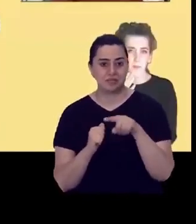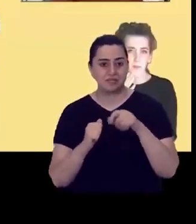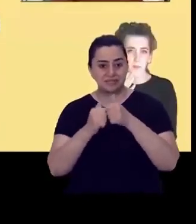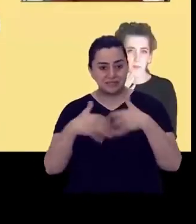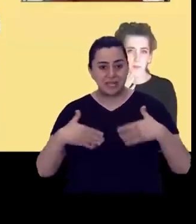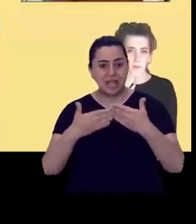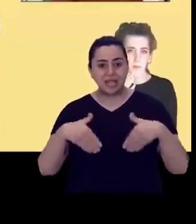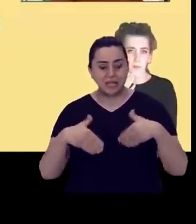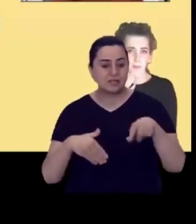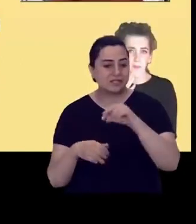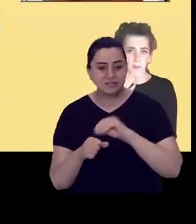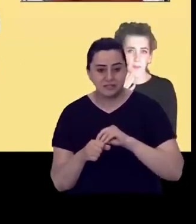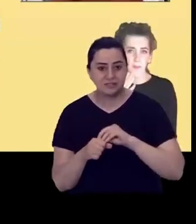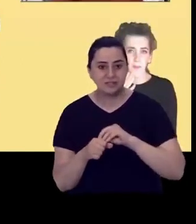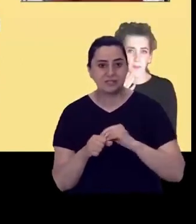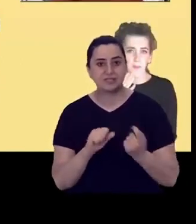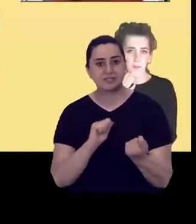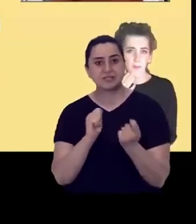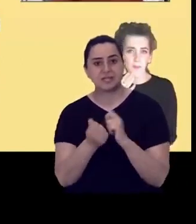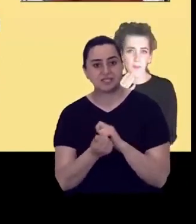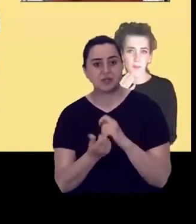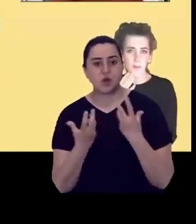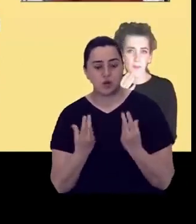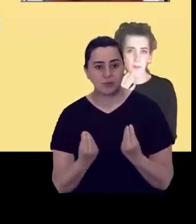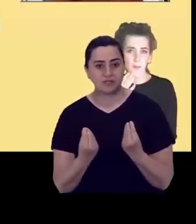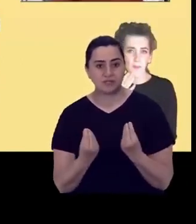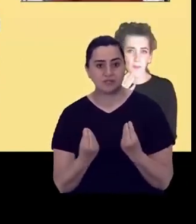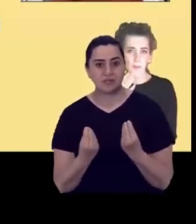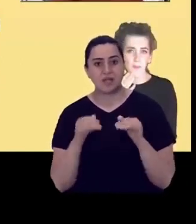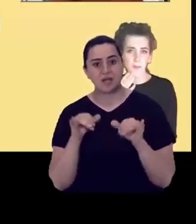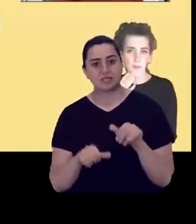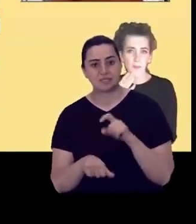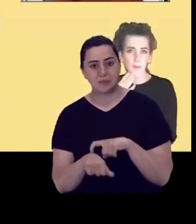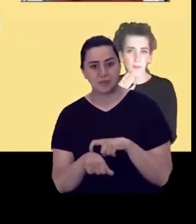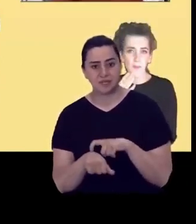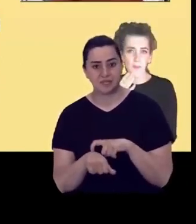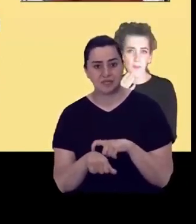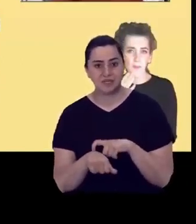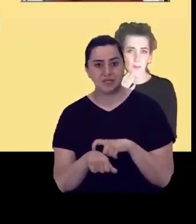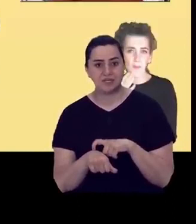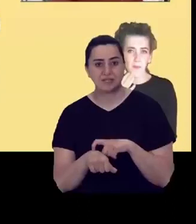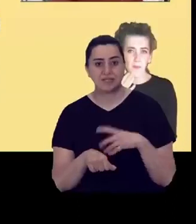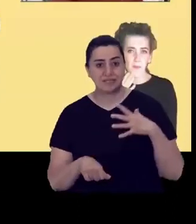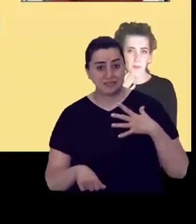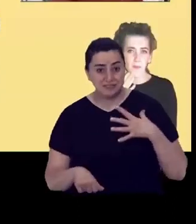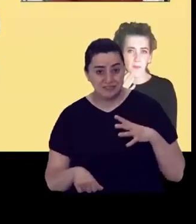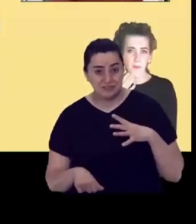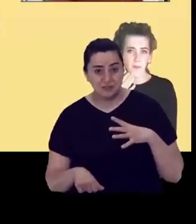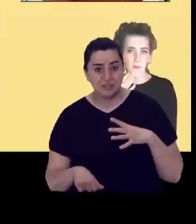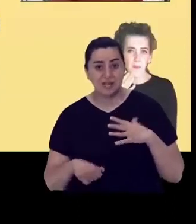engellenen bireyler için erişilebilir kızarken, bir yandan istiyoruz ki